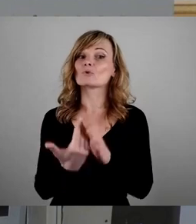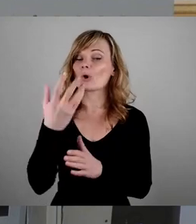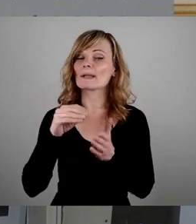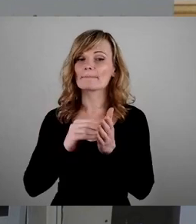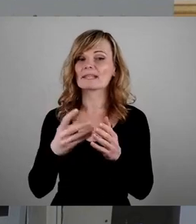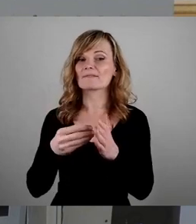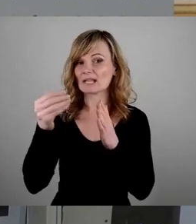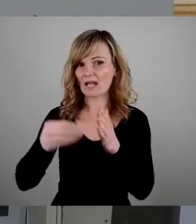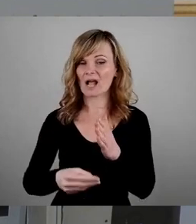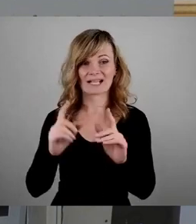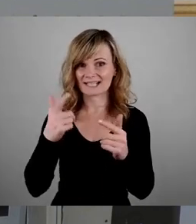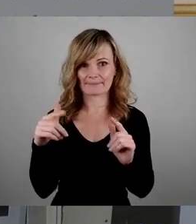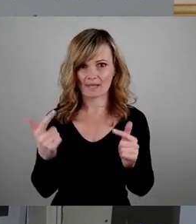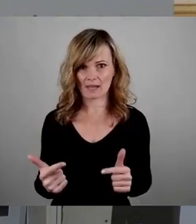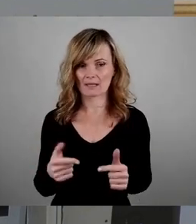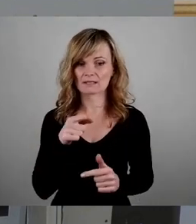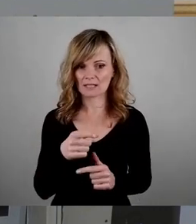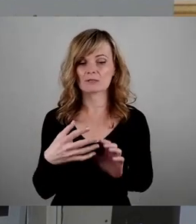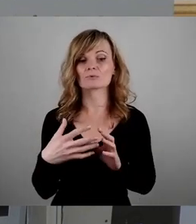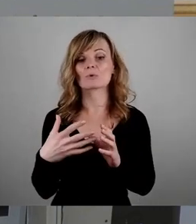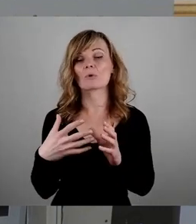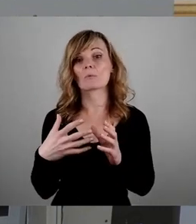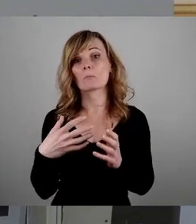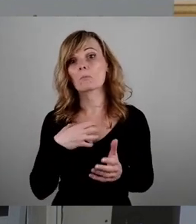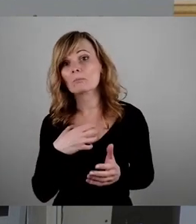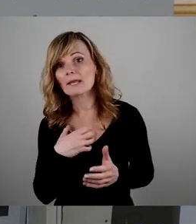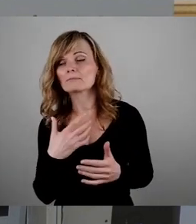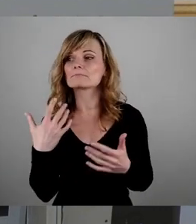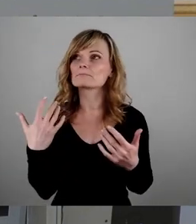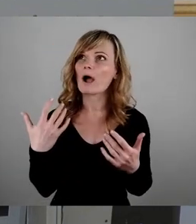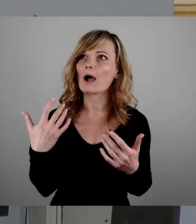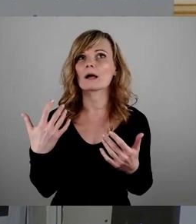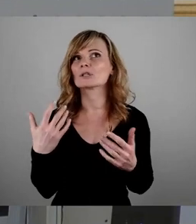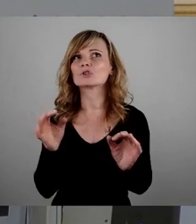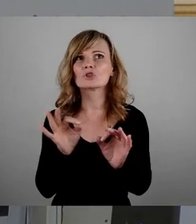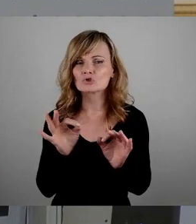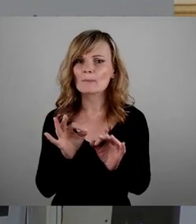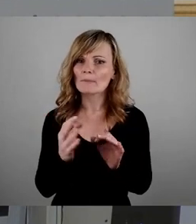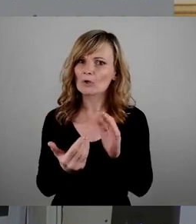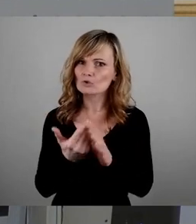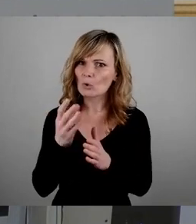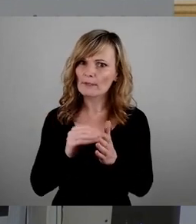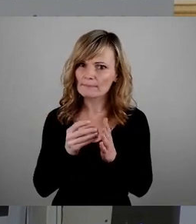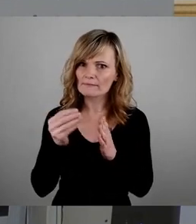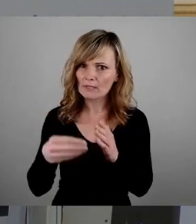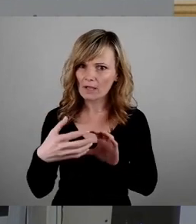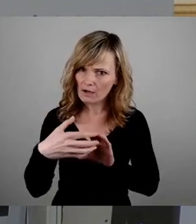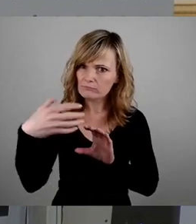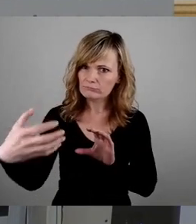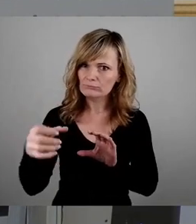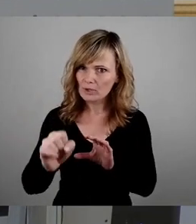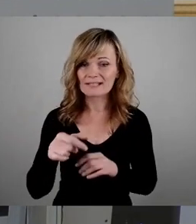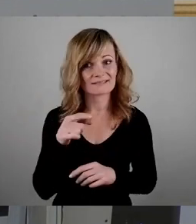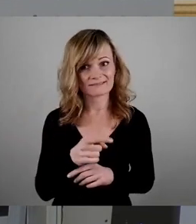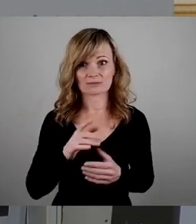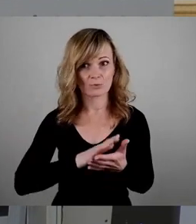großes Problem. Jetzt könnte man sagen, ach, dann schließen wir eben einfach einen neuen ab. Aber so einfach ist es ja nicht. Denn das Bad ist